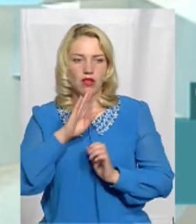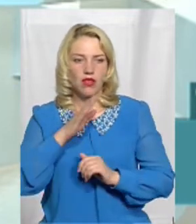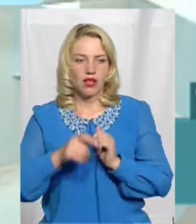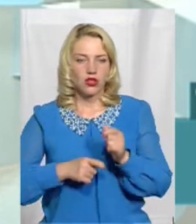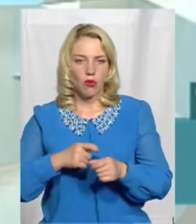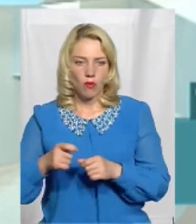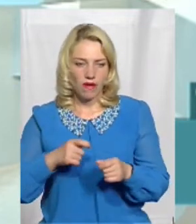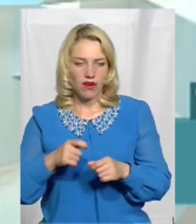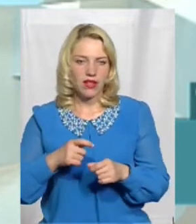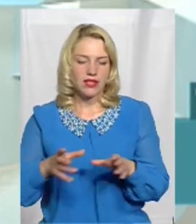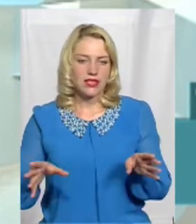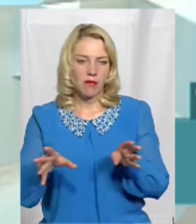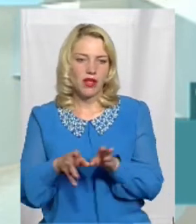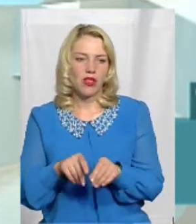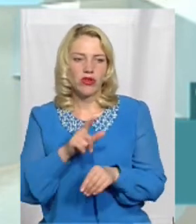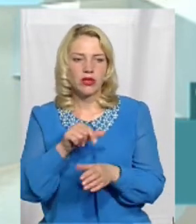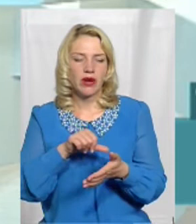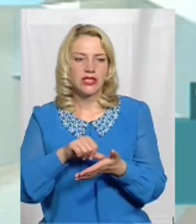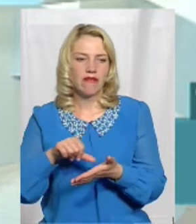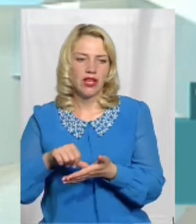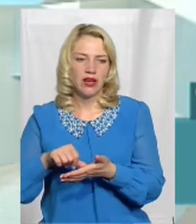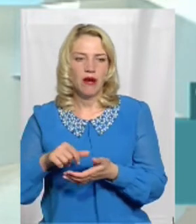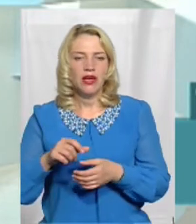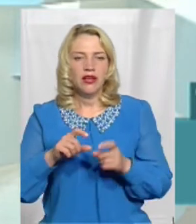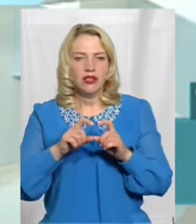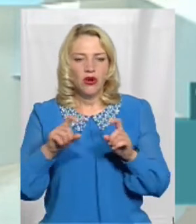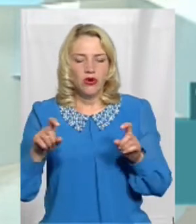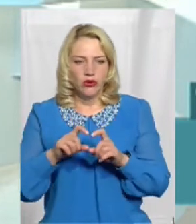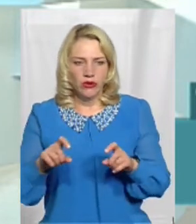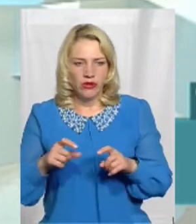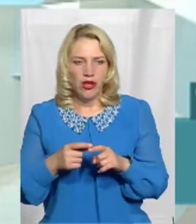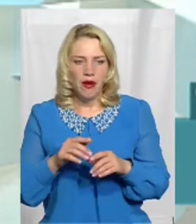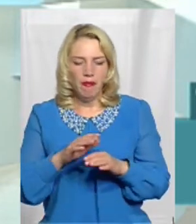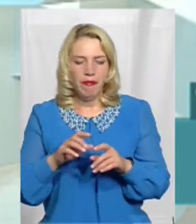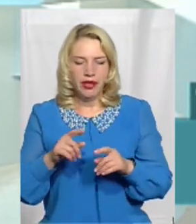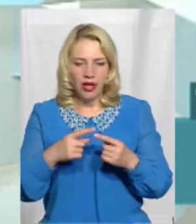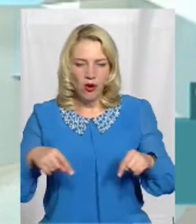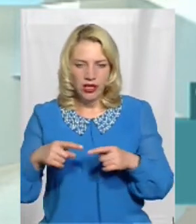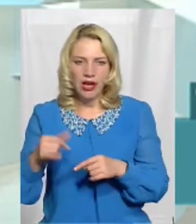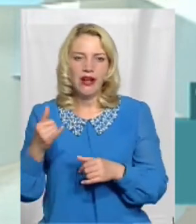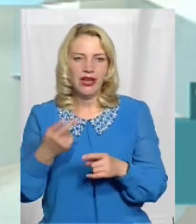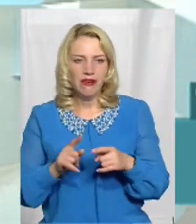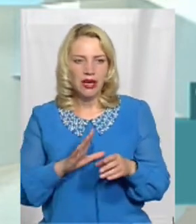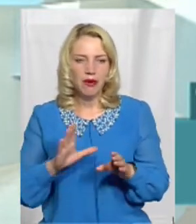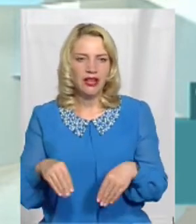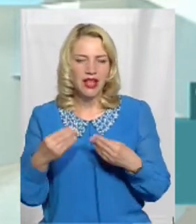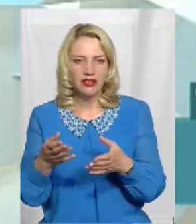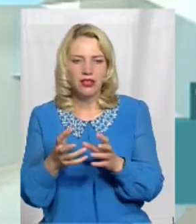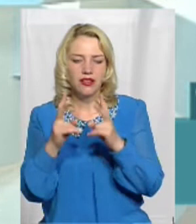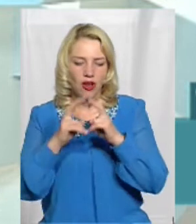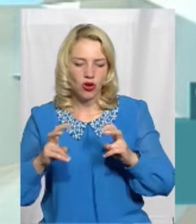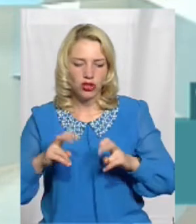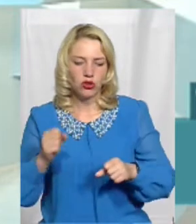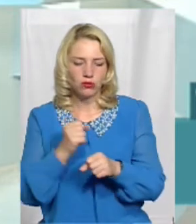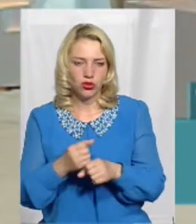управлінням спільно з представниками структурних підрозділів і вони надані були на розгляд робочої